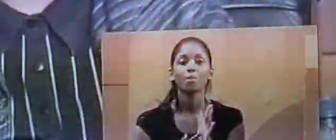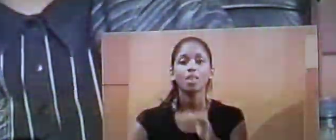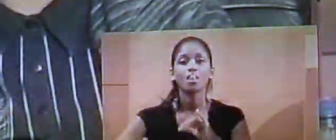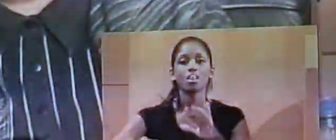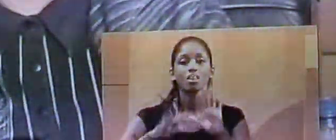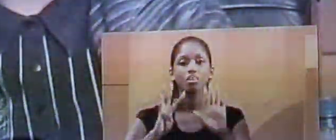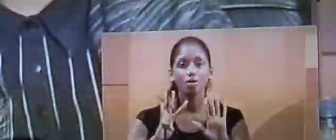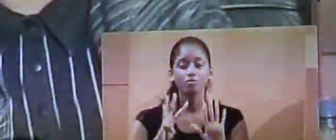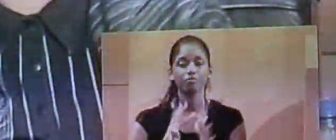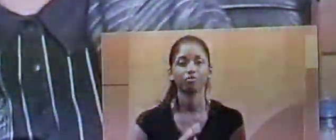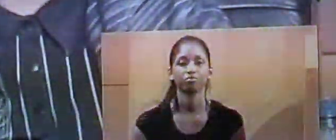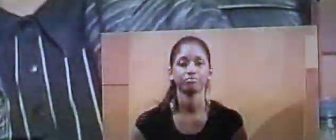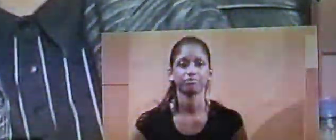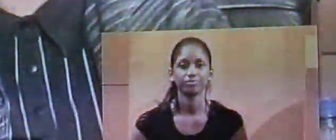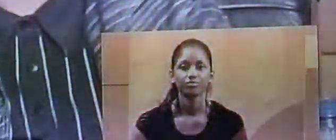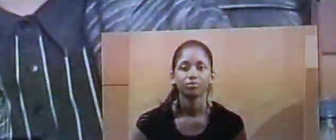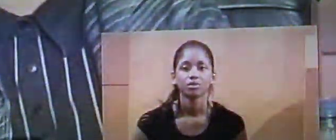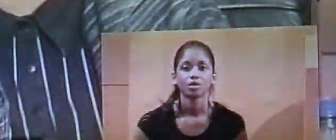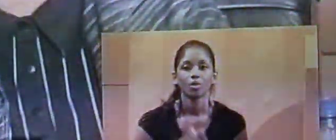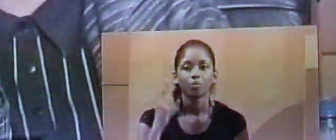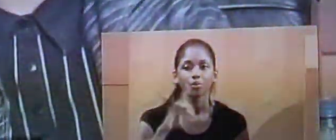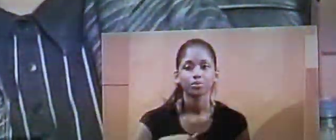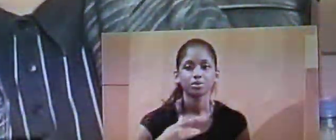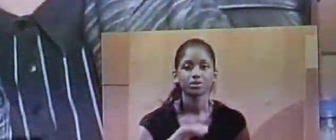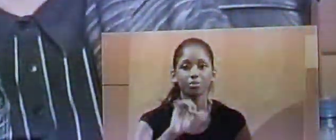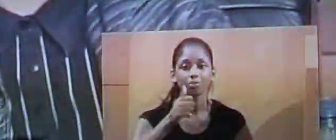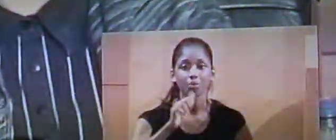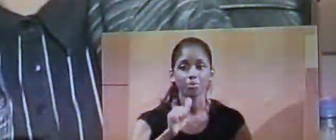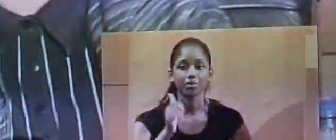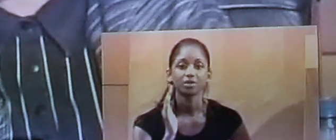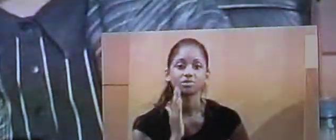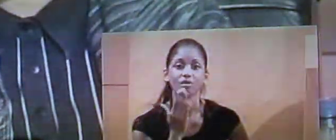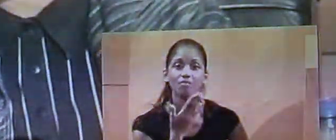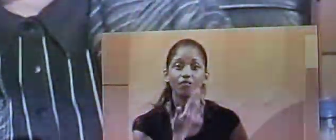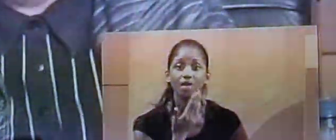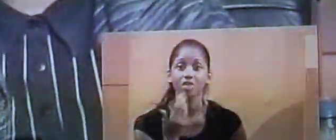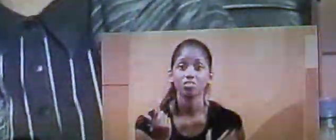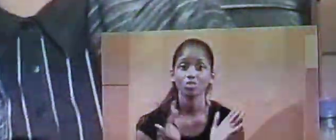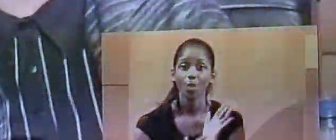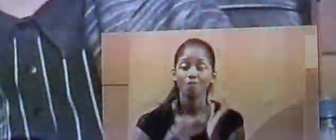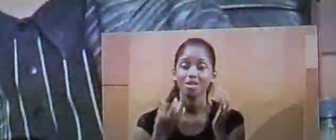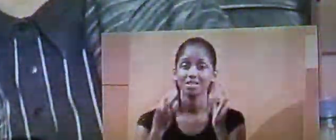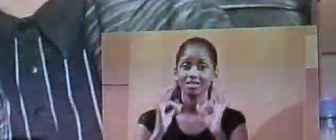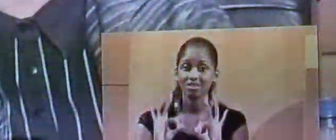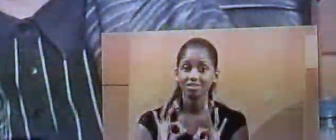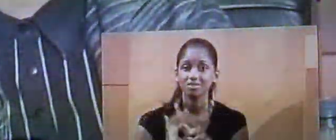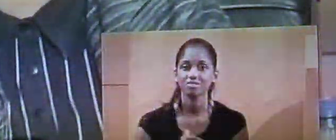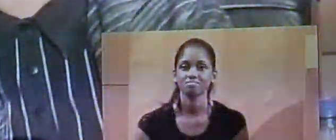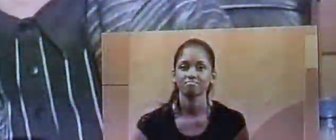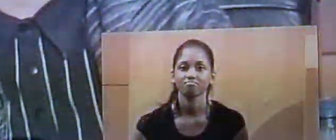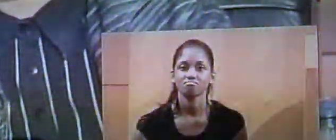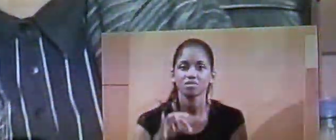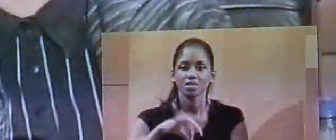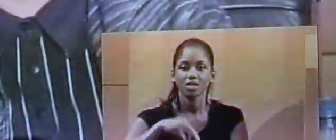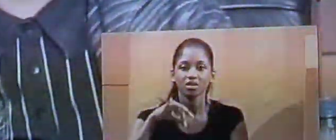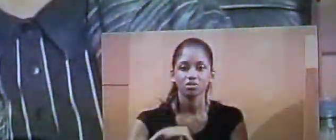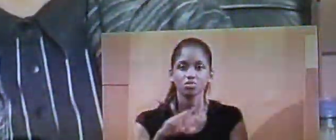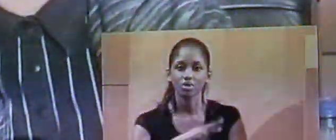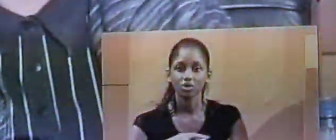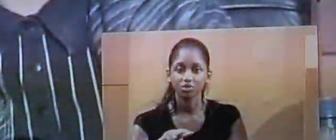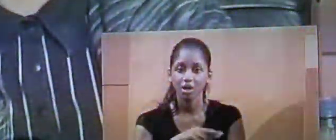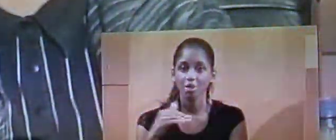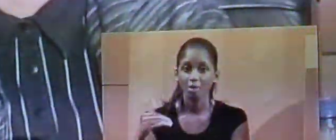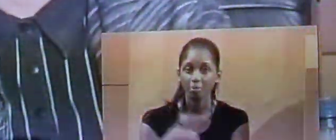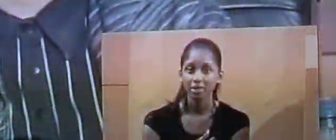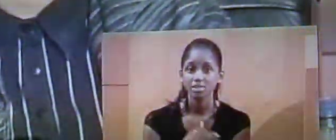applicable au 1er janvier 2010. Les élections régionales ont eu lieu en mars